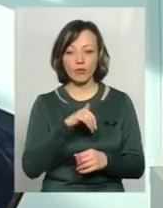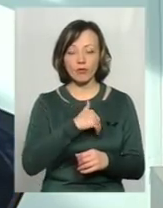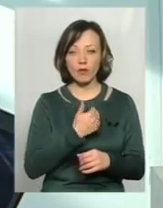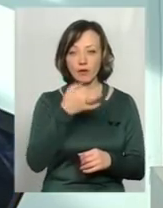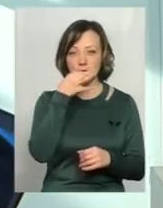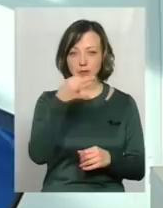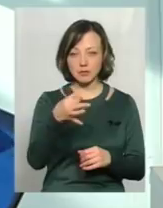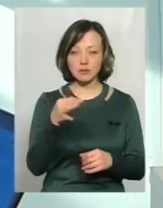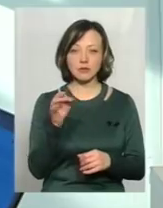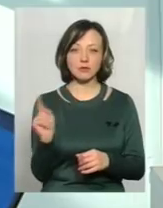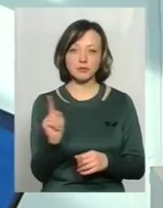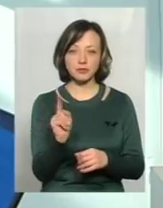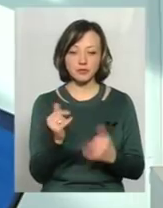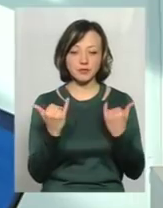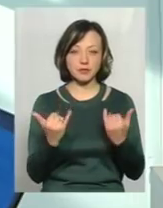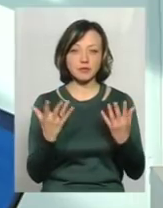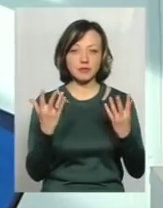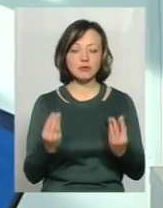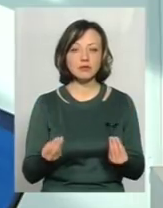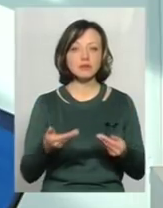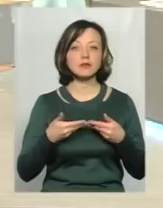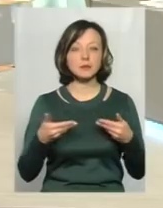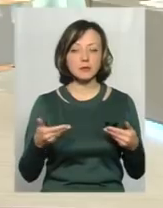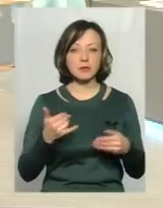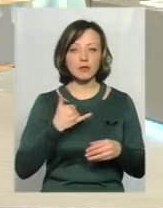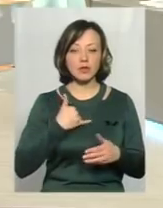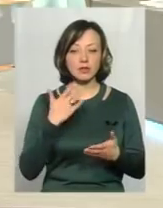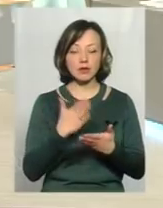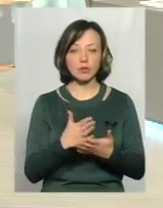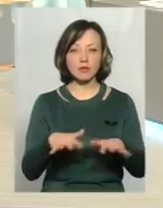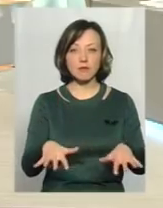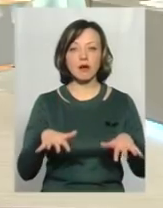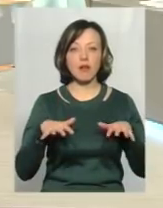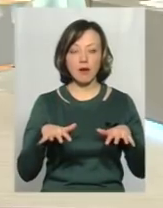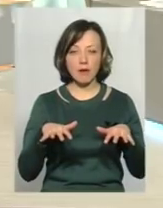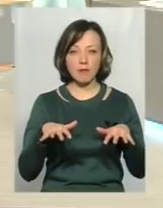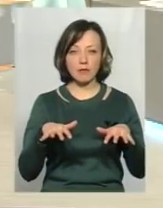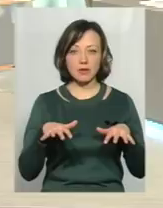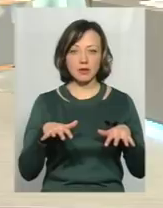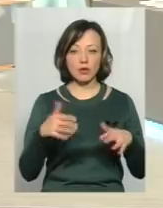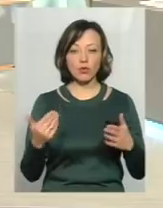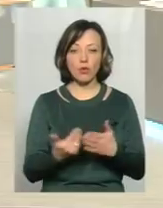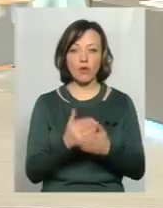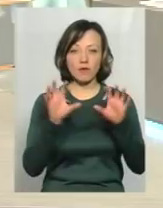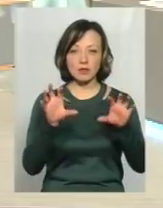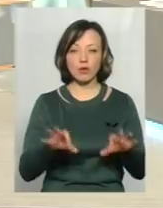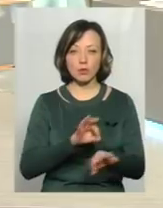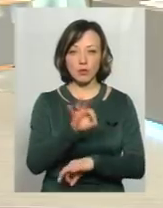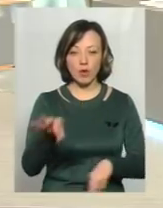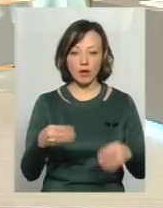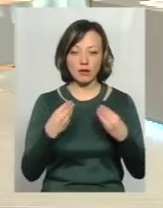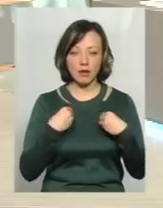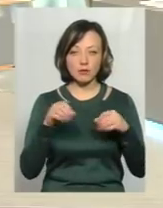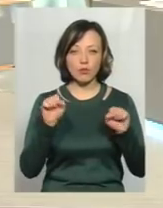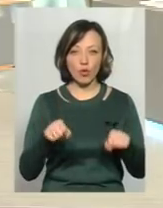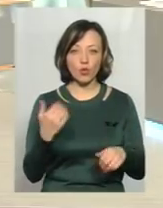відзначити, що на сьогоднішній день в нас знаходиться в парламенті вже наш новий законопроект, який нам дасть